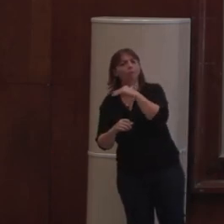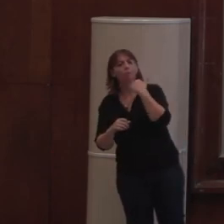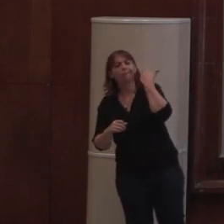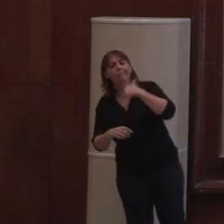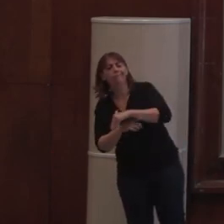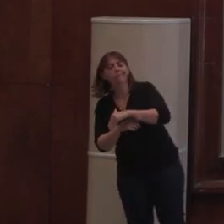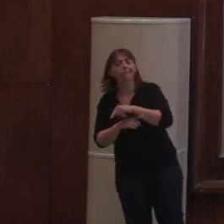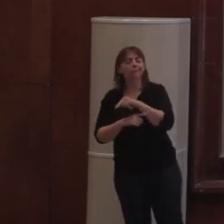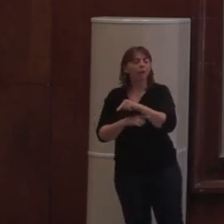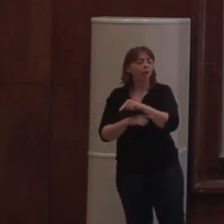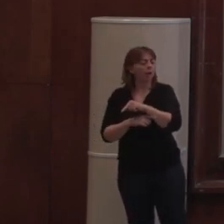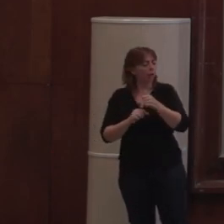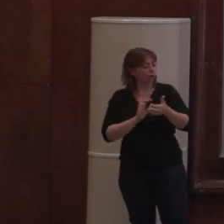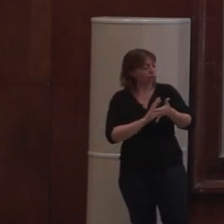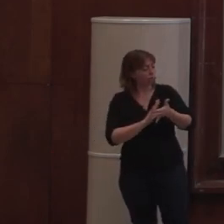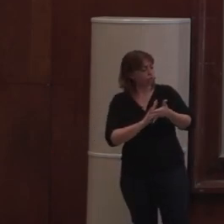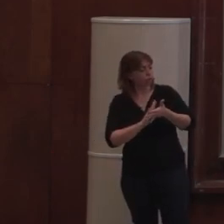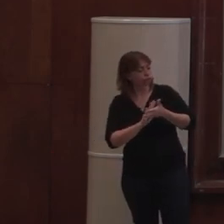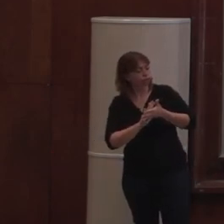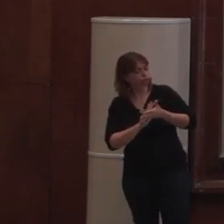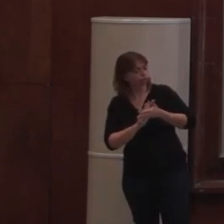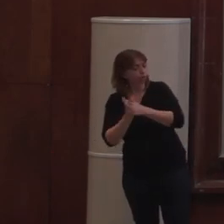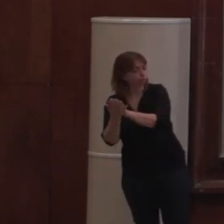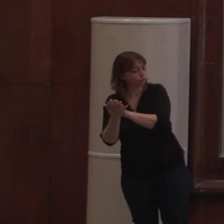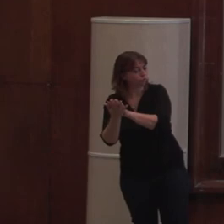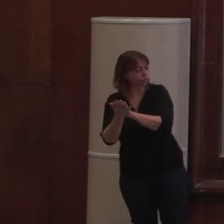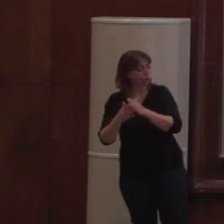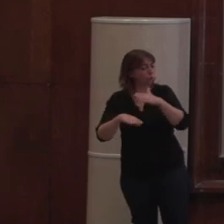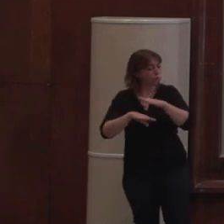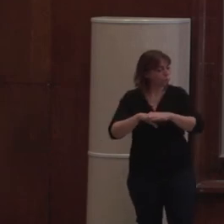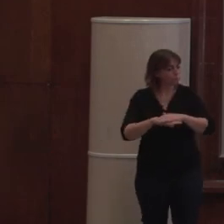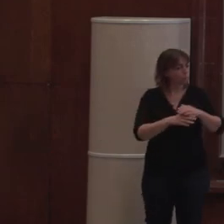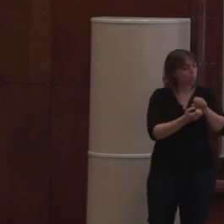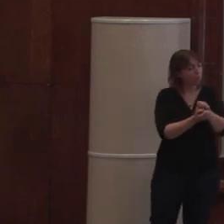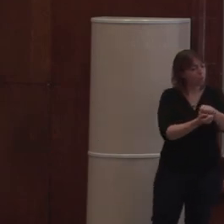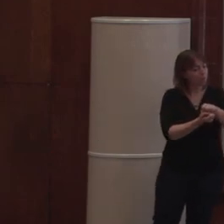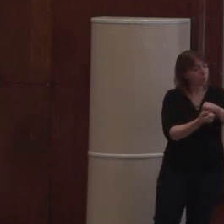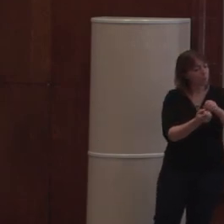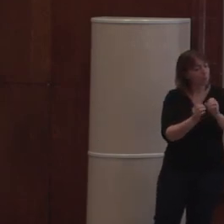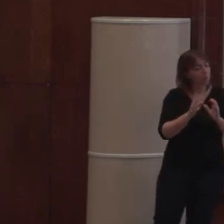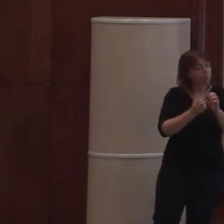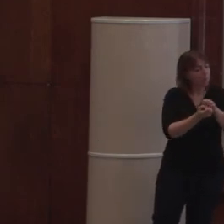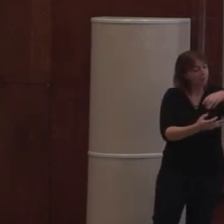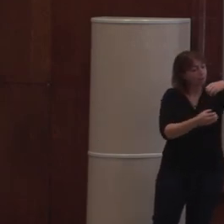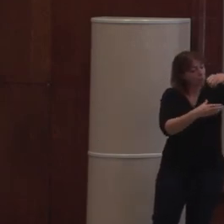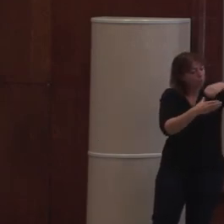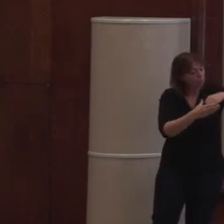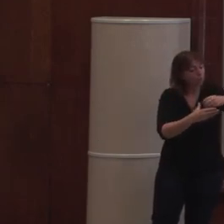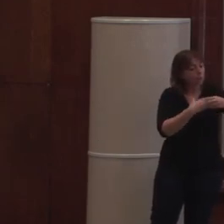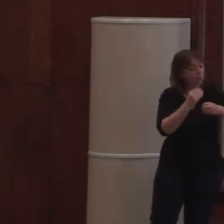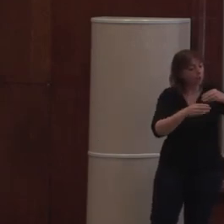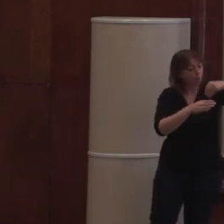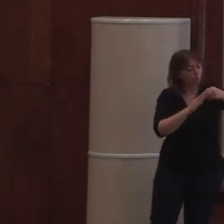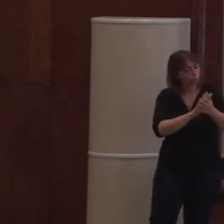Vous avez mis en place des solutions pour faire migrer les données et les techniques l'un à l'autre ? Pas du tout, non. Surtout que la